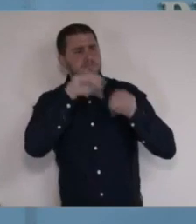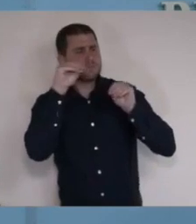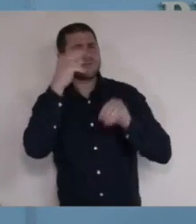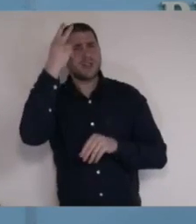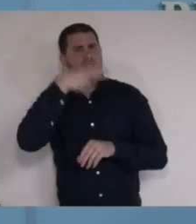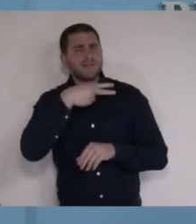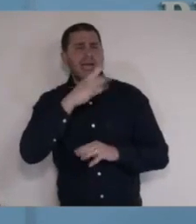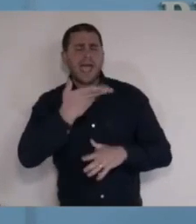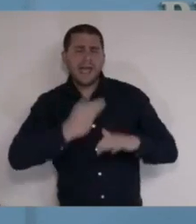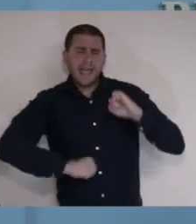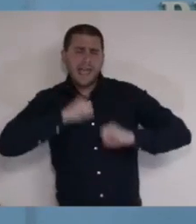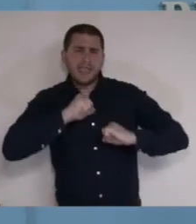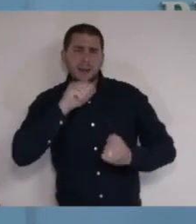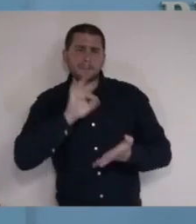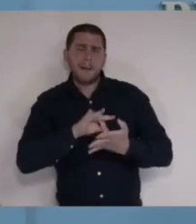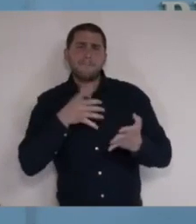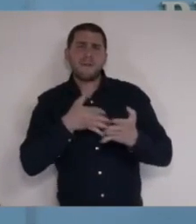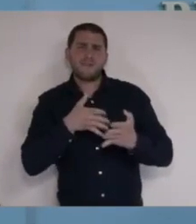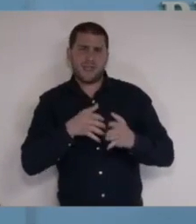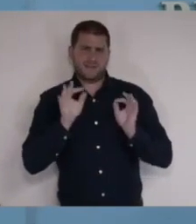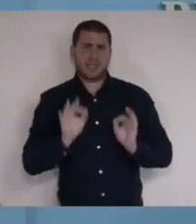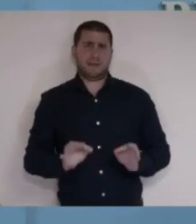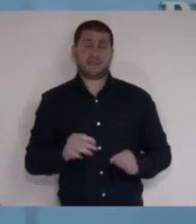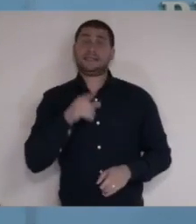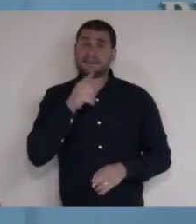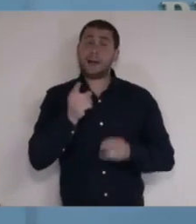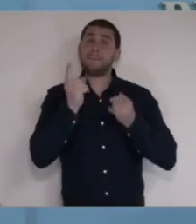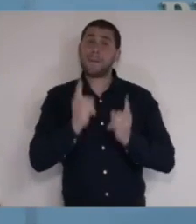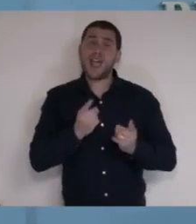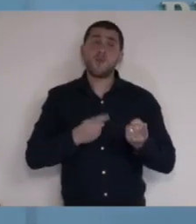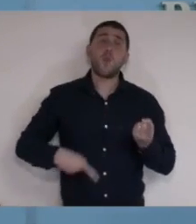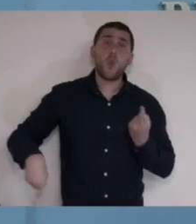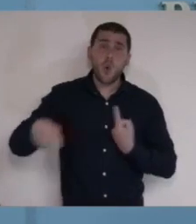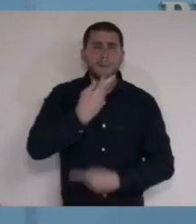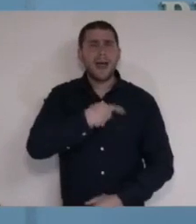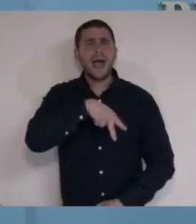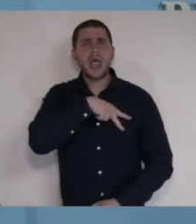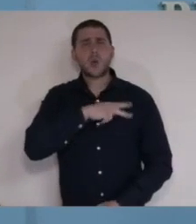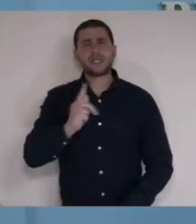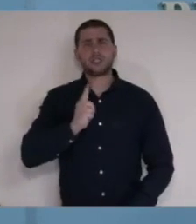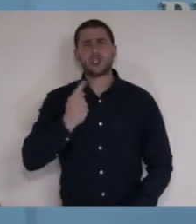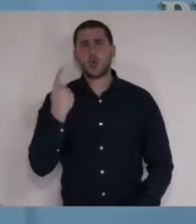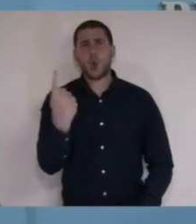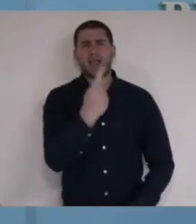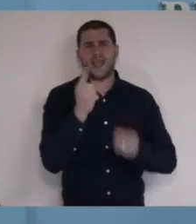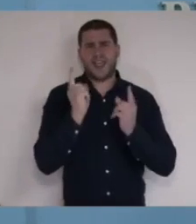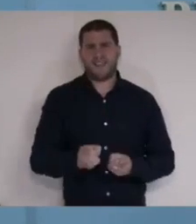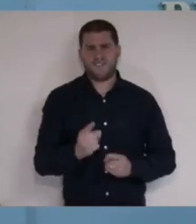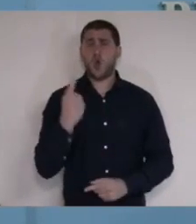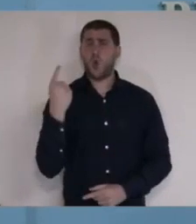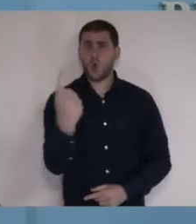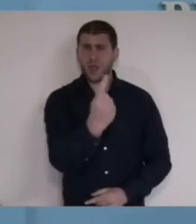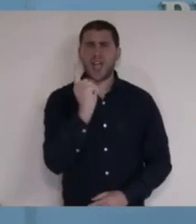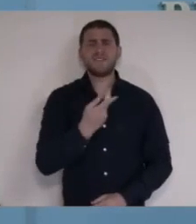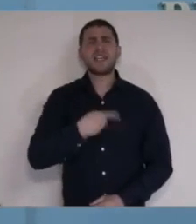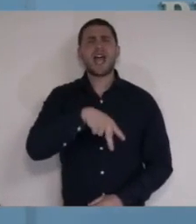איך לנהוג ברגע מבחן. זה מחייבת כולנו לאחריות אישית, זה מחייבת